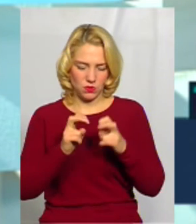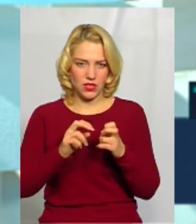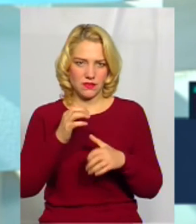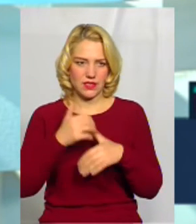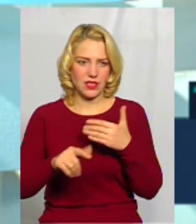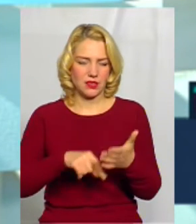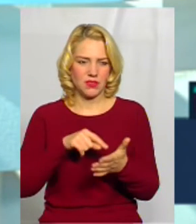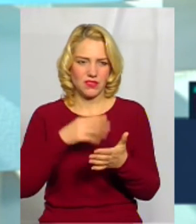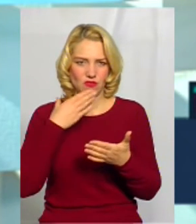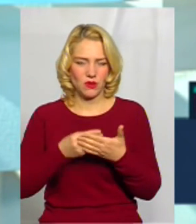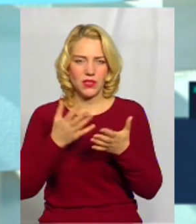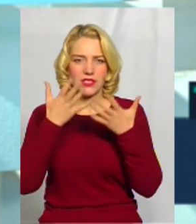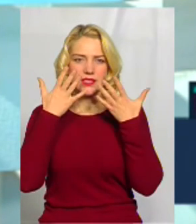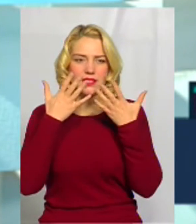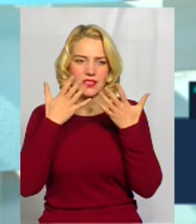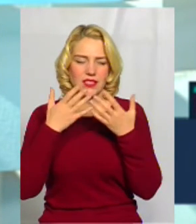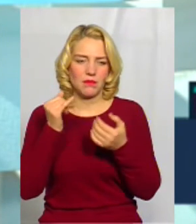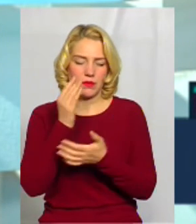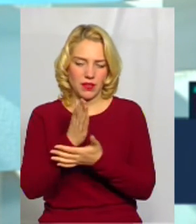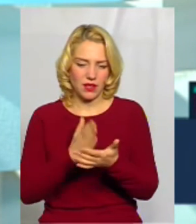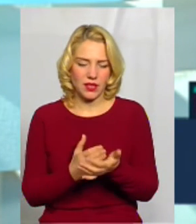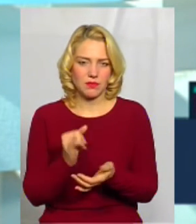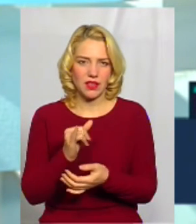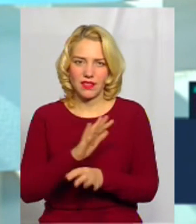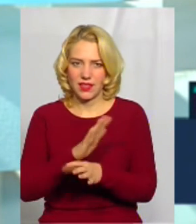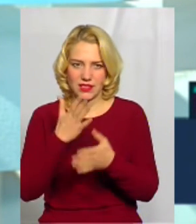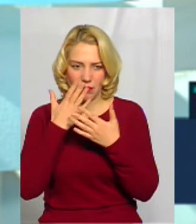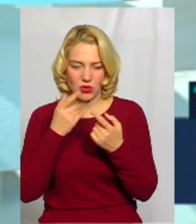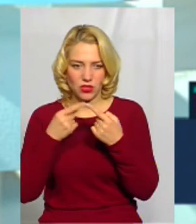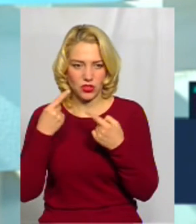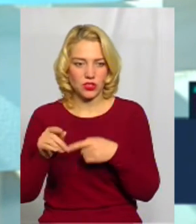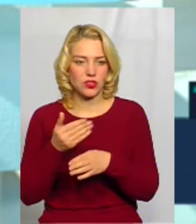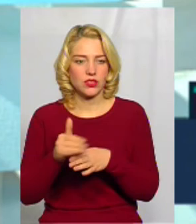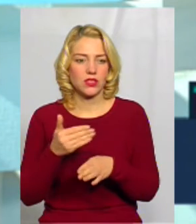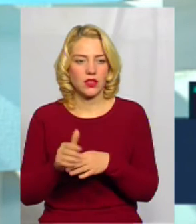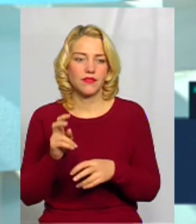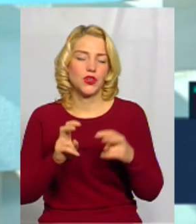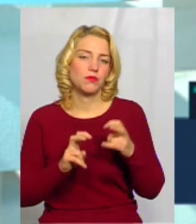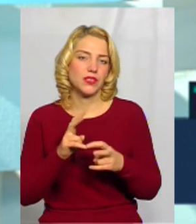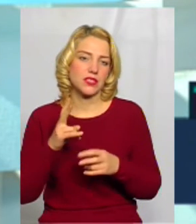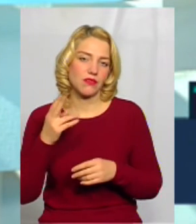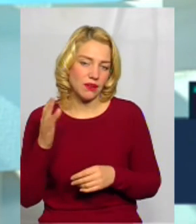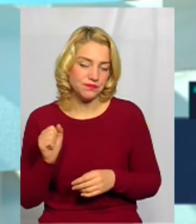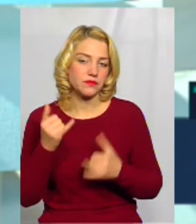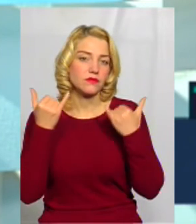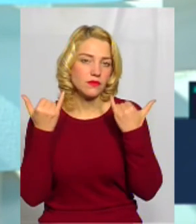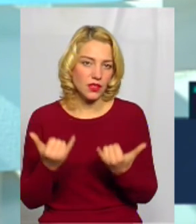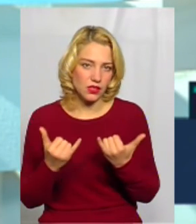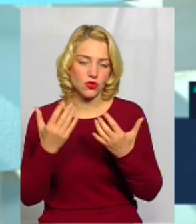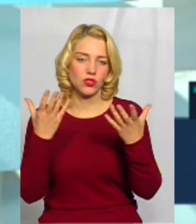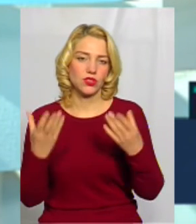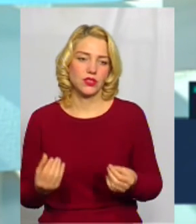зі своїми запахами, як запашними хліба, так і незапашними іншої частини виробництва. На сьогоднішній день